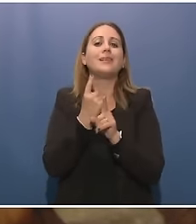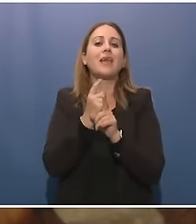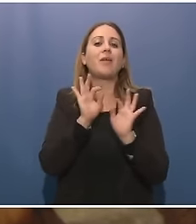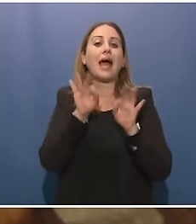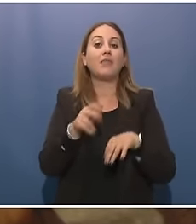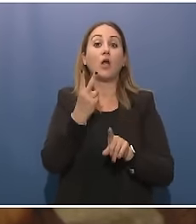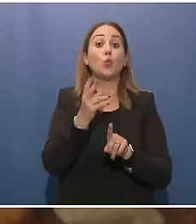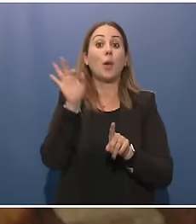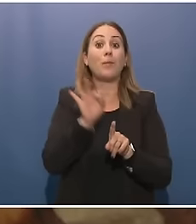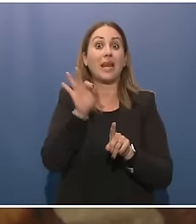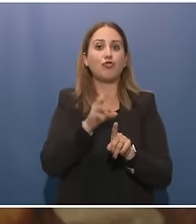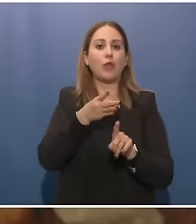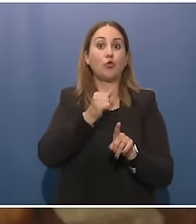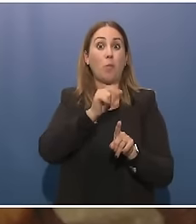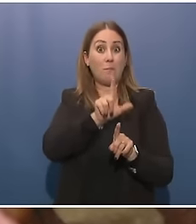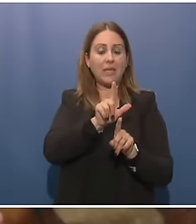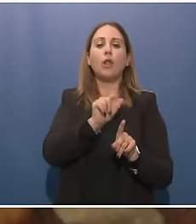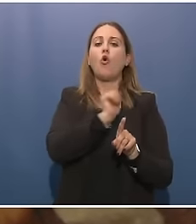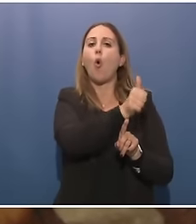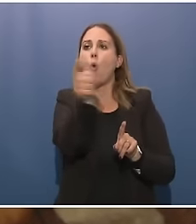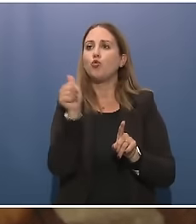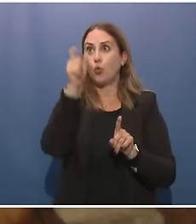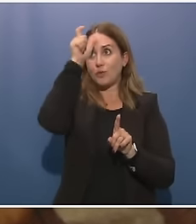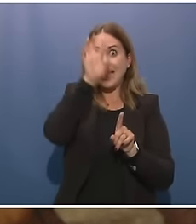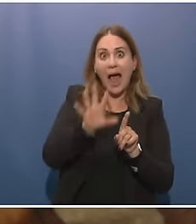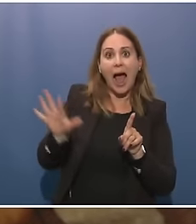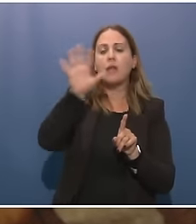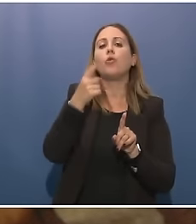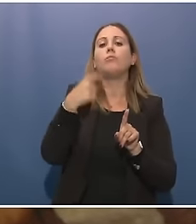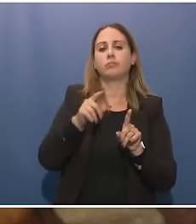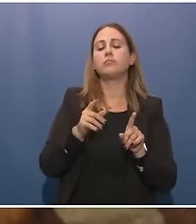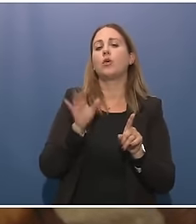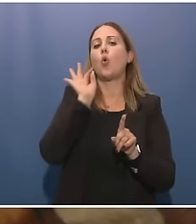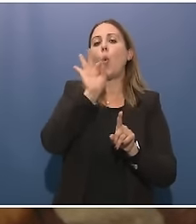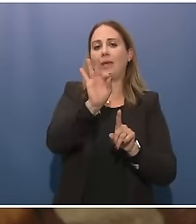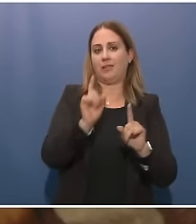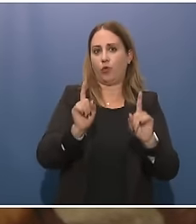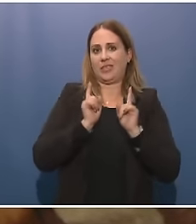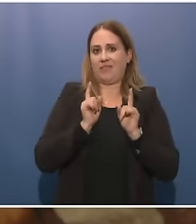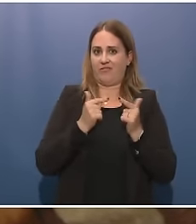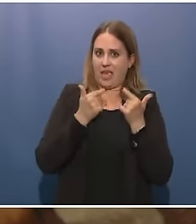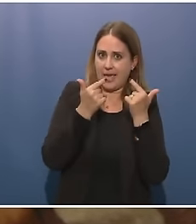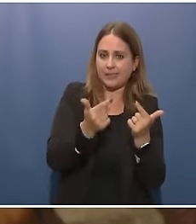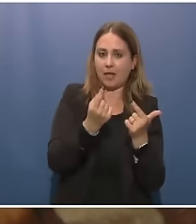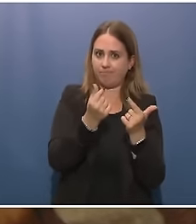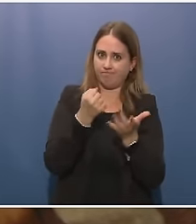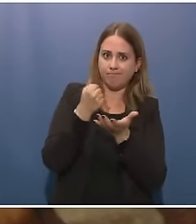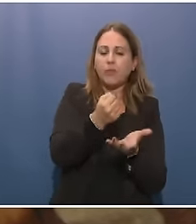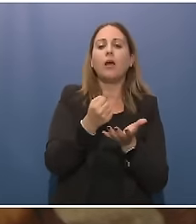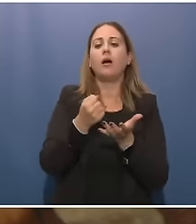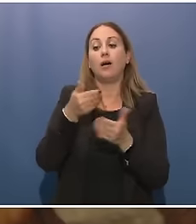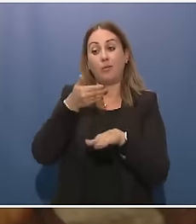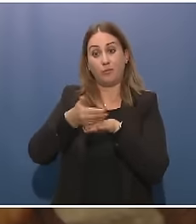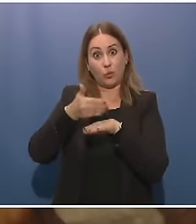spesa per la difesa. Più tardi incontrerò i rappresentanti dell'industria della difesa